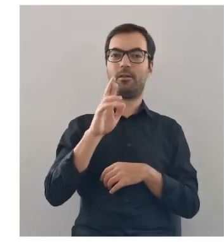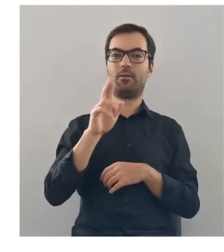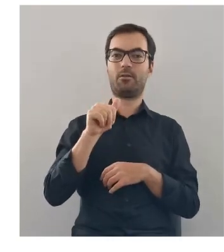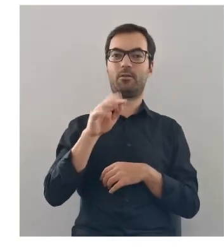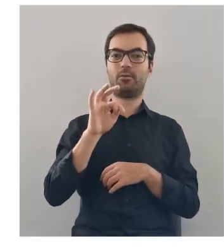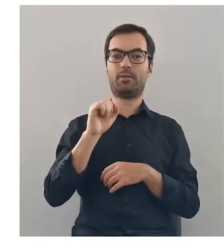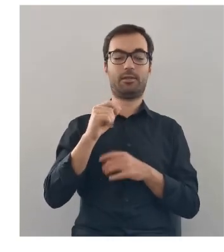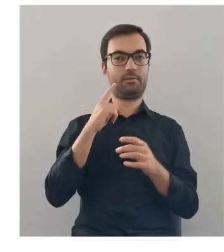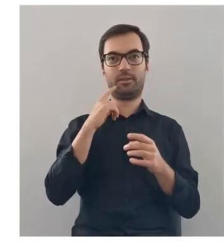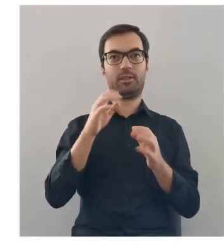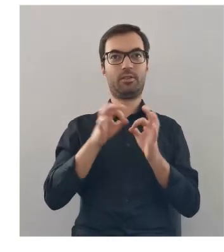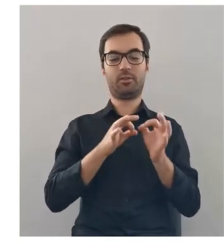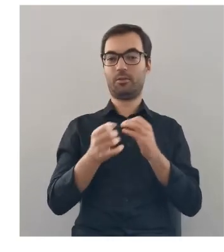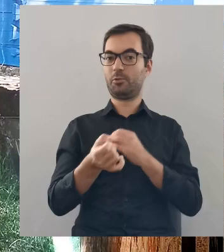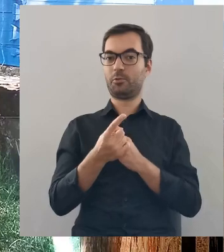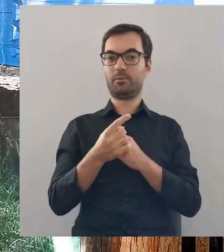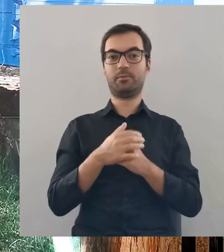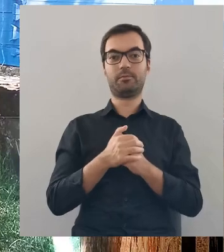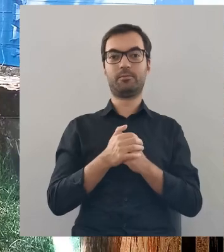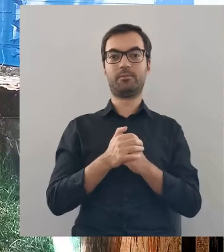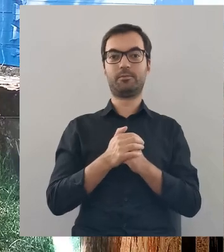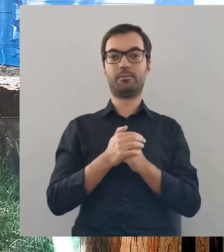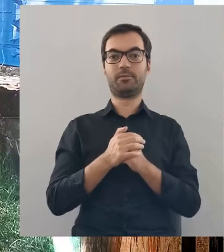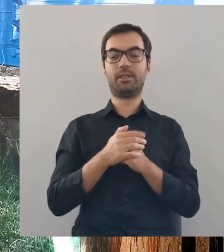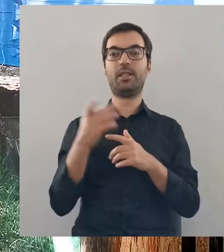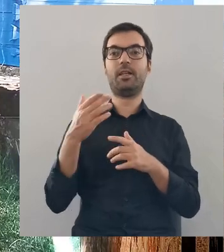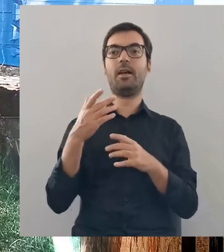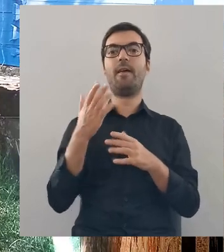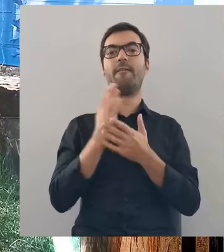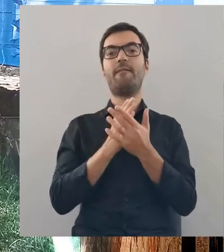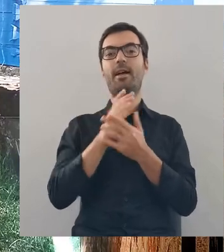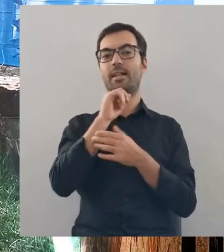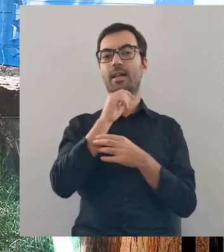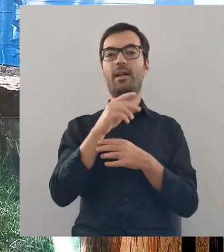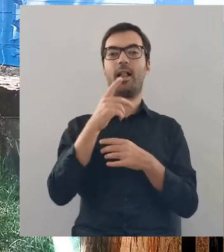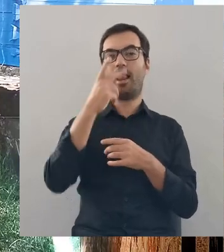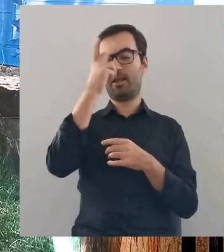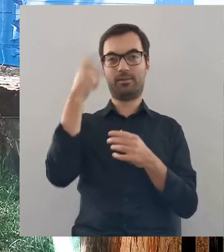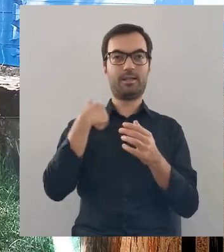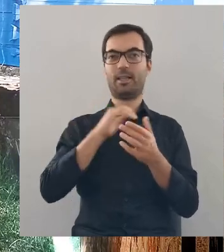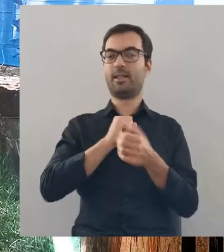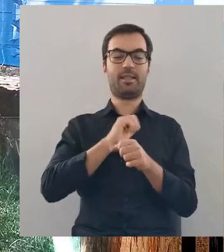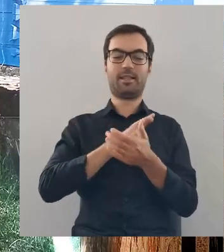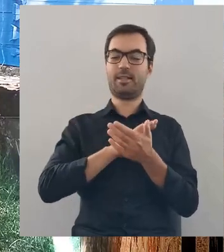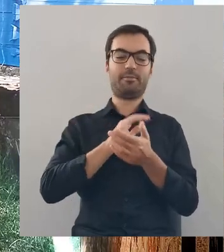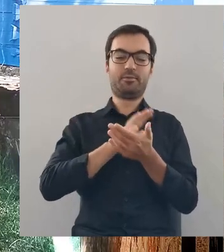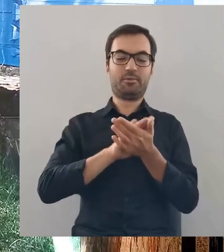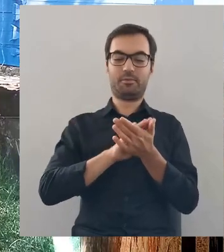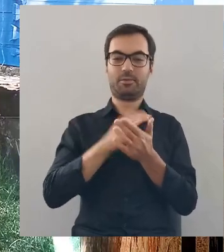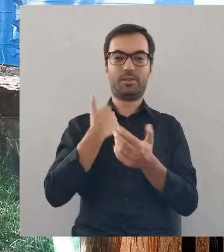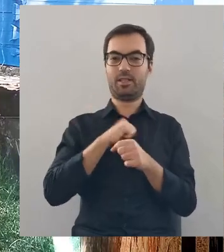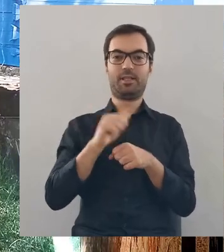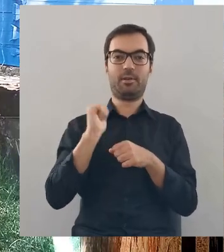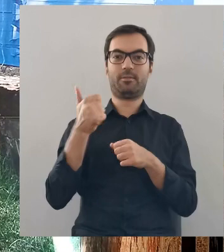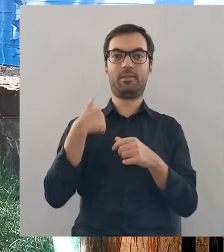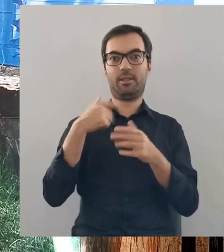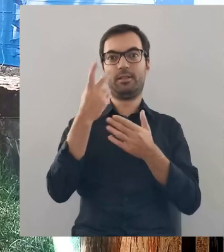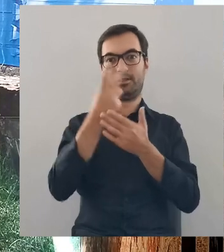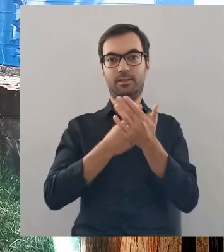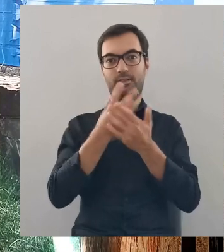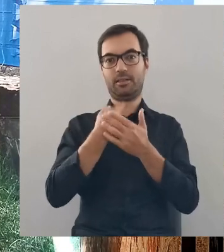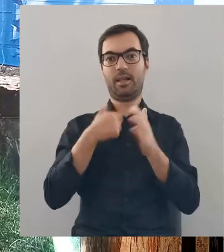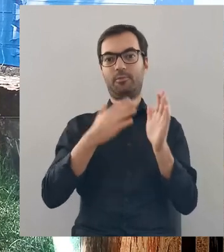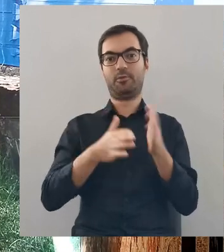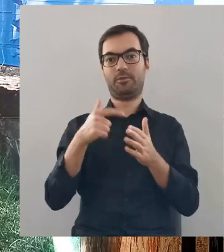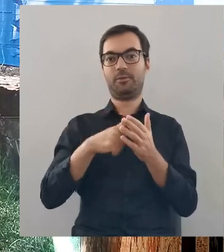niesamowita zupełnie historia. Jeżeli chodzi o mitologię litewską, nie będę udawała, że jestem specjalistką, bo też się